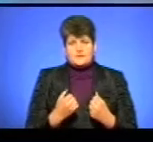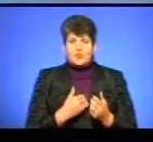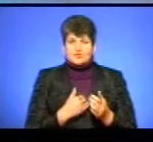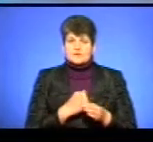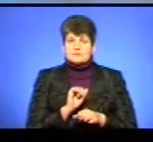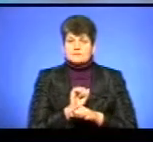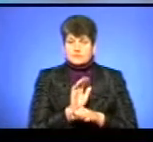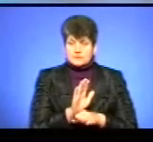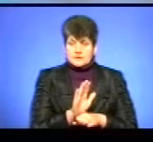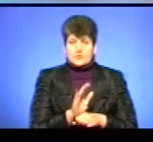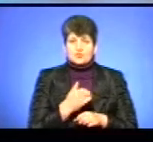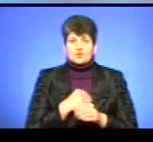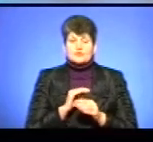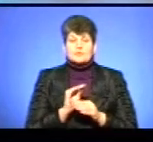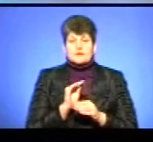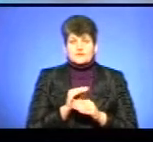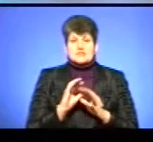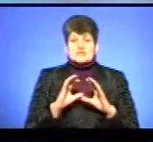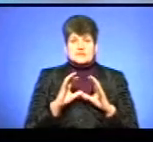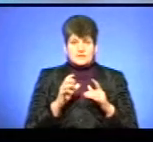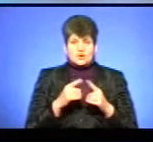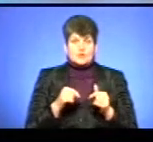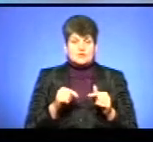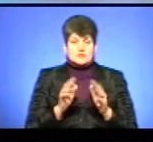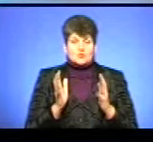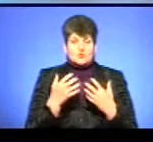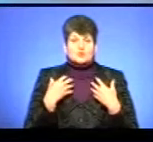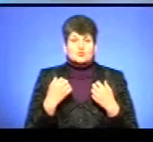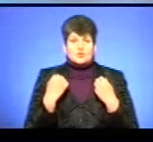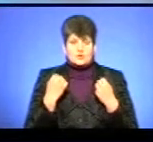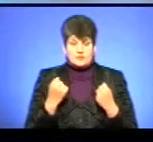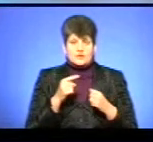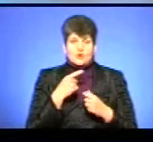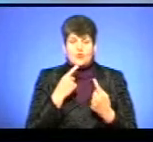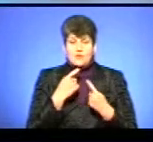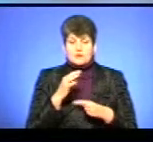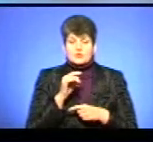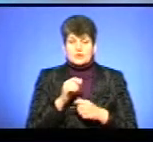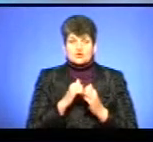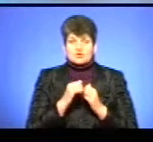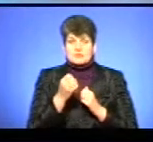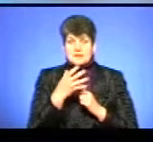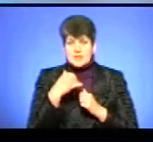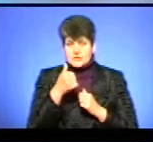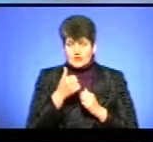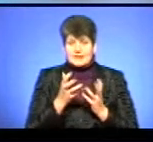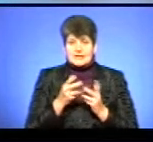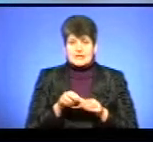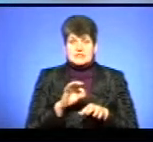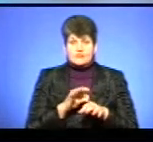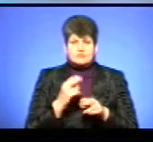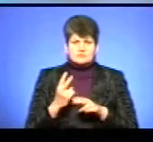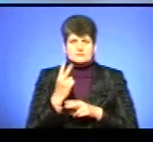перебити, додати ще одну статистику Всесвітньої організації охорони здоров'я. Вони говорять про те, що кожні 15 років кількість хворих